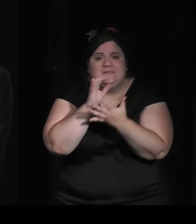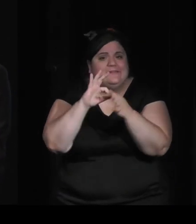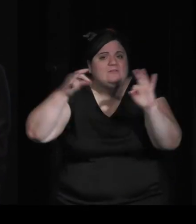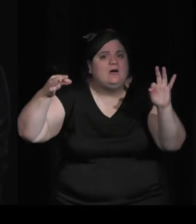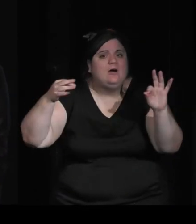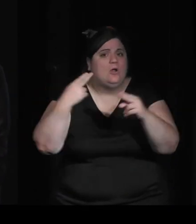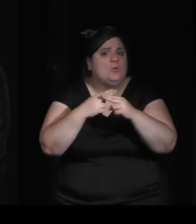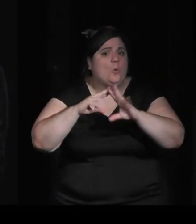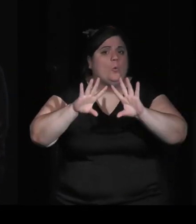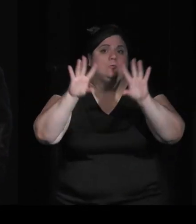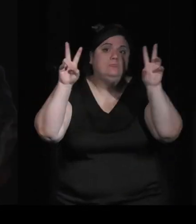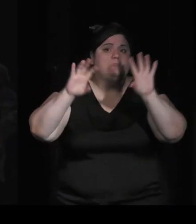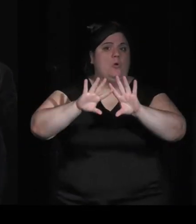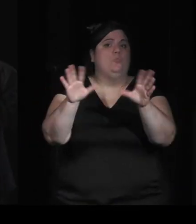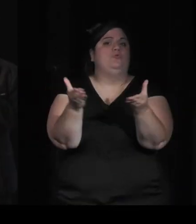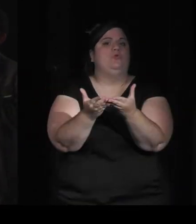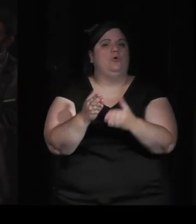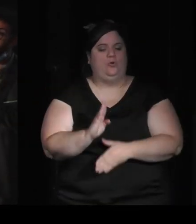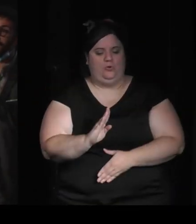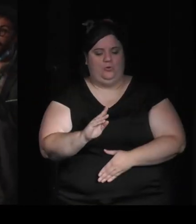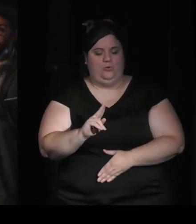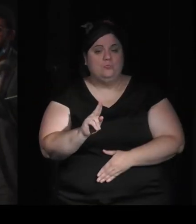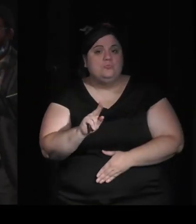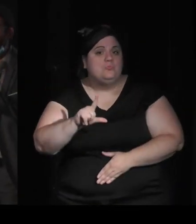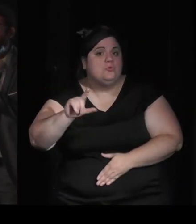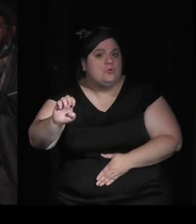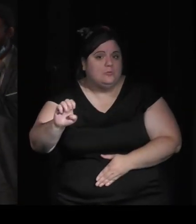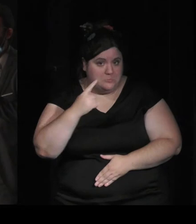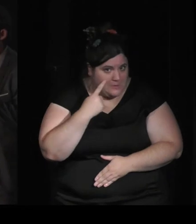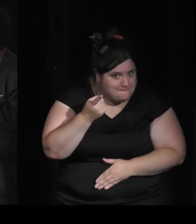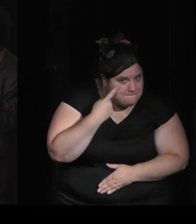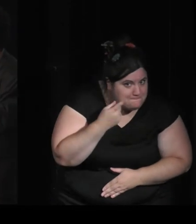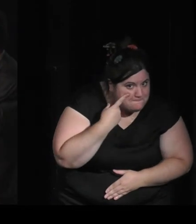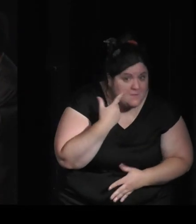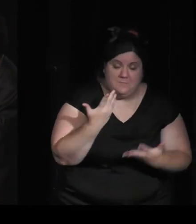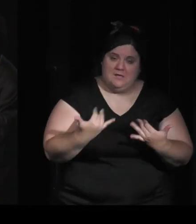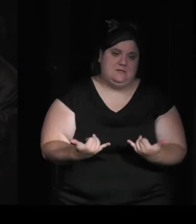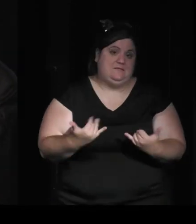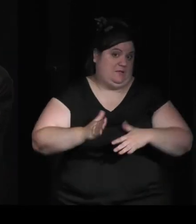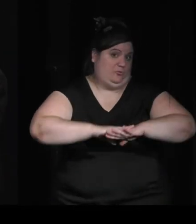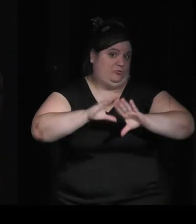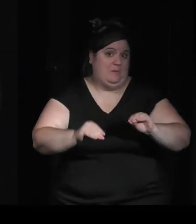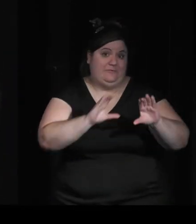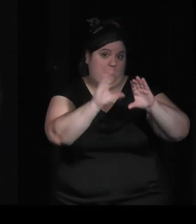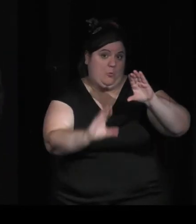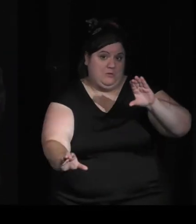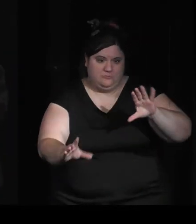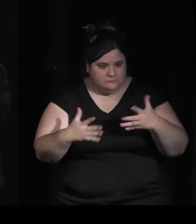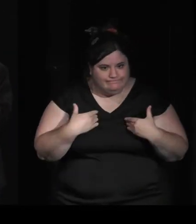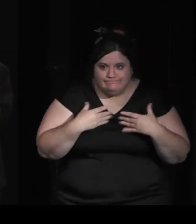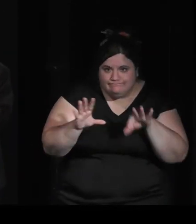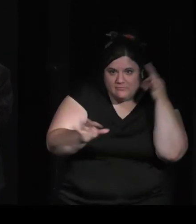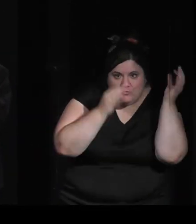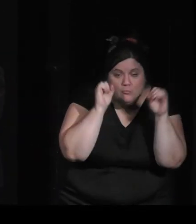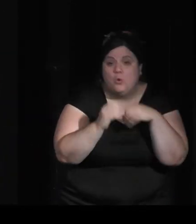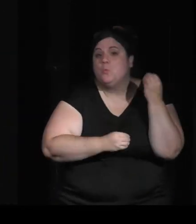'est absolument extraordinaire en vrai il faut aller la voir alors vous avez deux options vous allez à la BPI pour la voir et ils sont là et vous avez l'occasion de discuter avec eux ou alors vous sortez votre